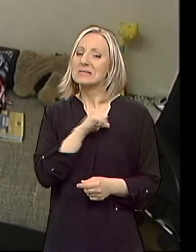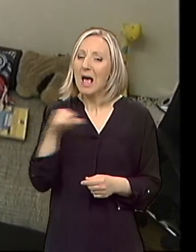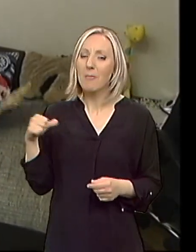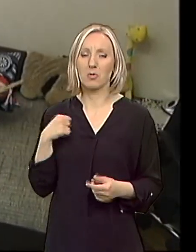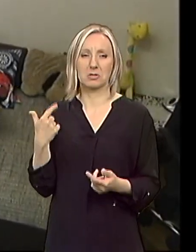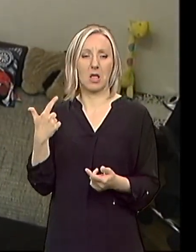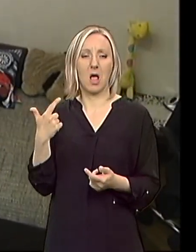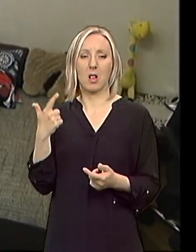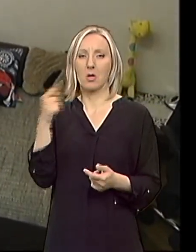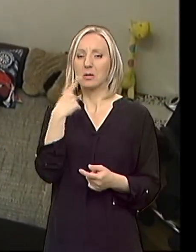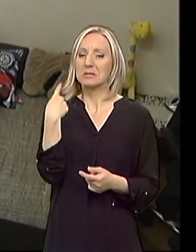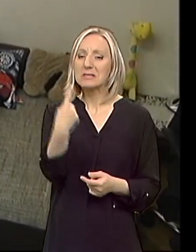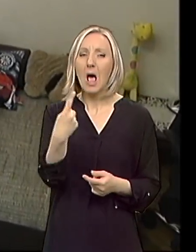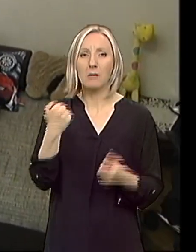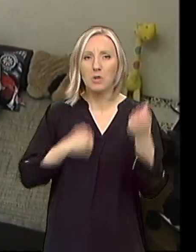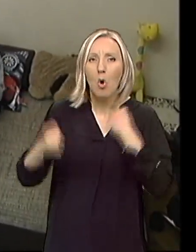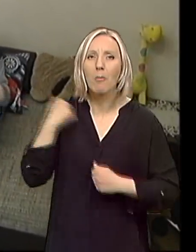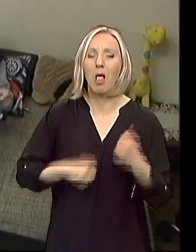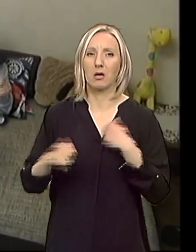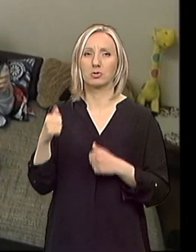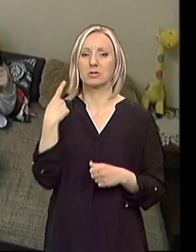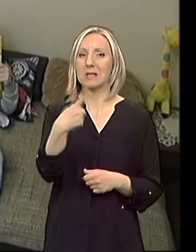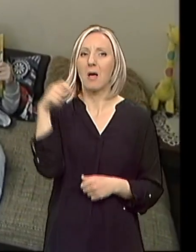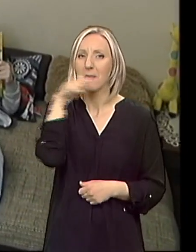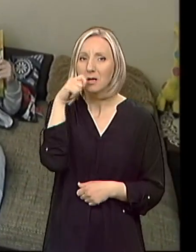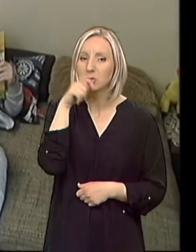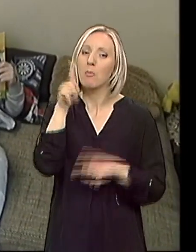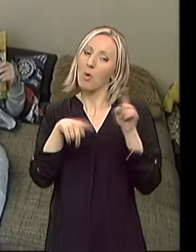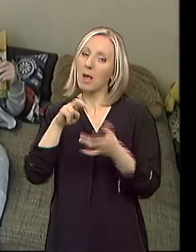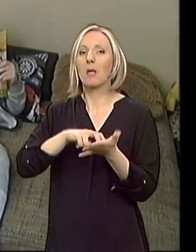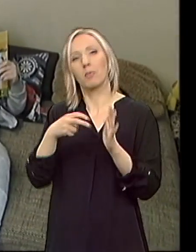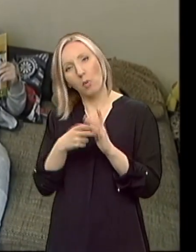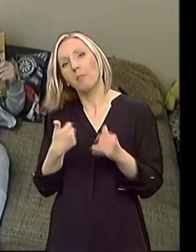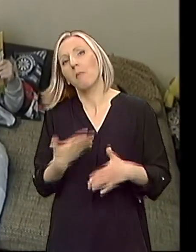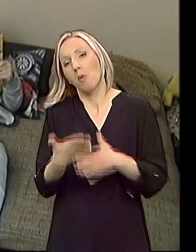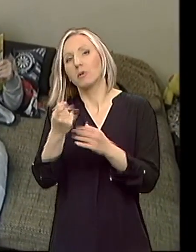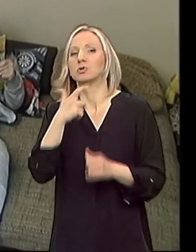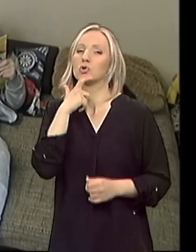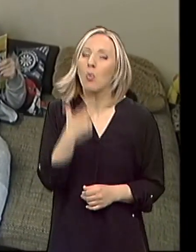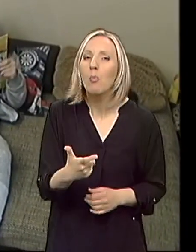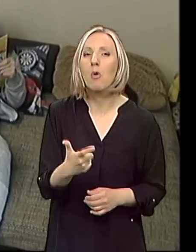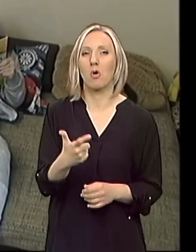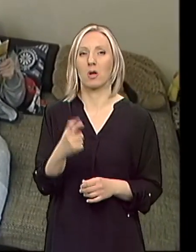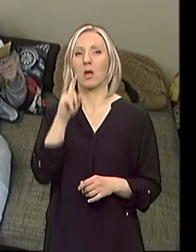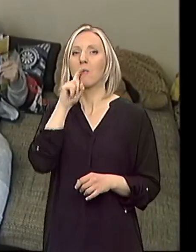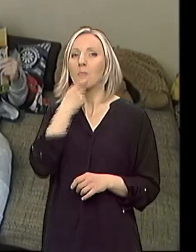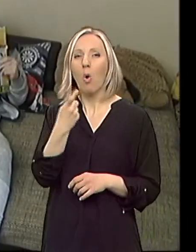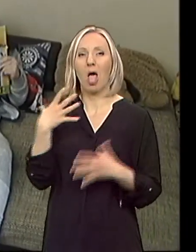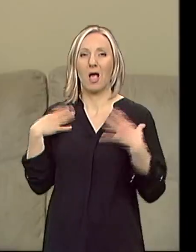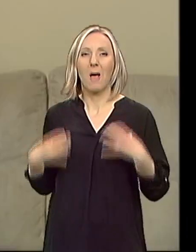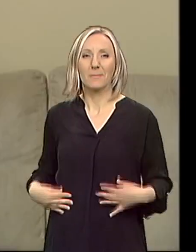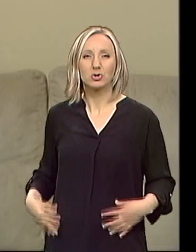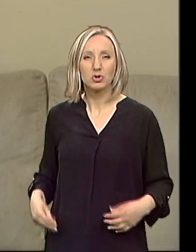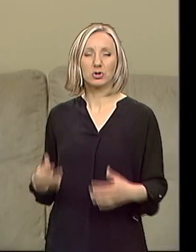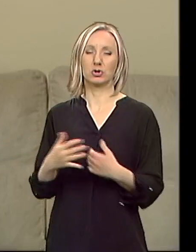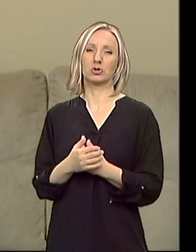Sam se oblači, sam pere zube. Ok, nekad je to problem isto, jer se i umara i bole ga i mišići, sve tad mu naravno